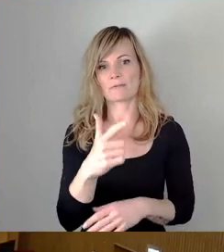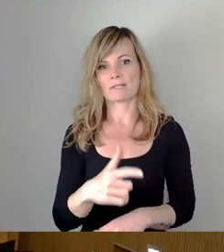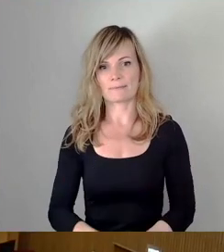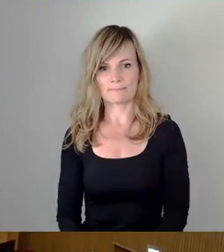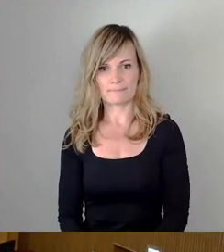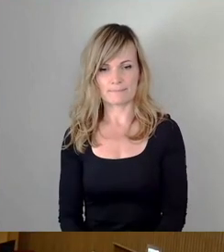Hier geht es.